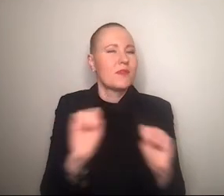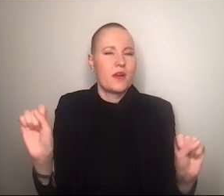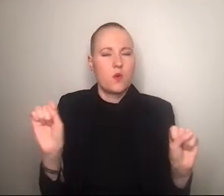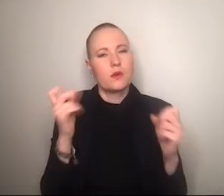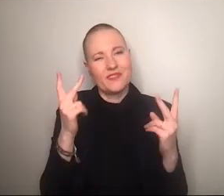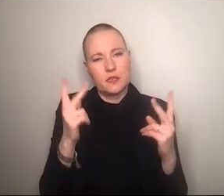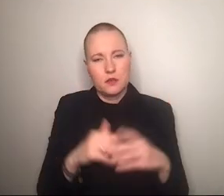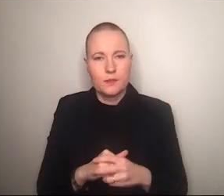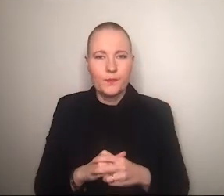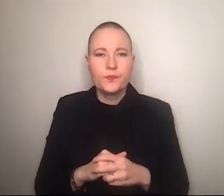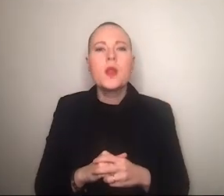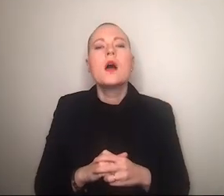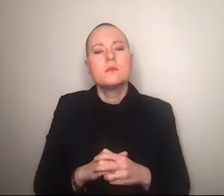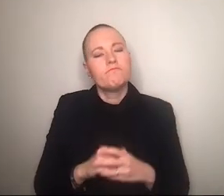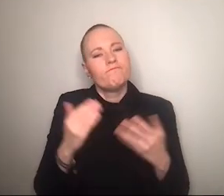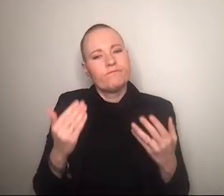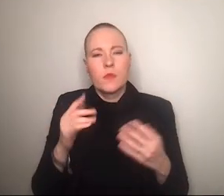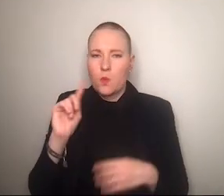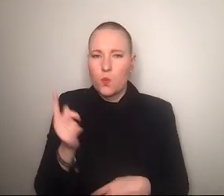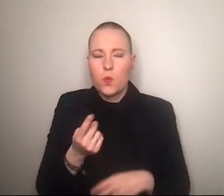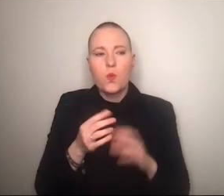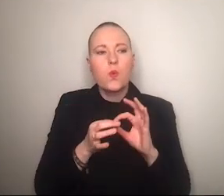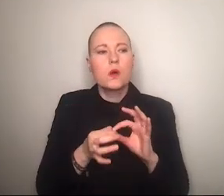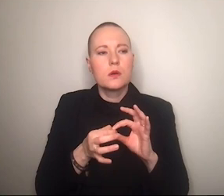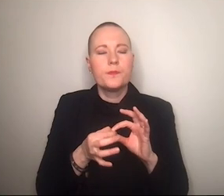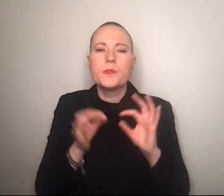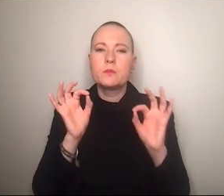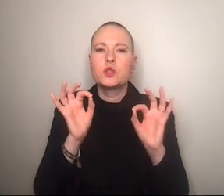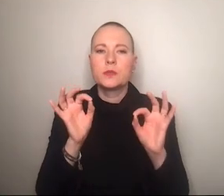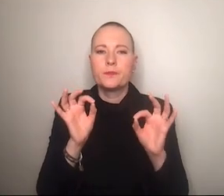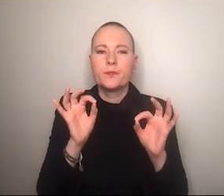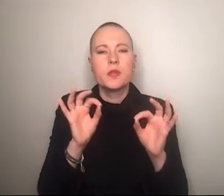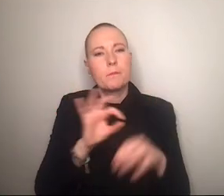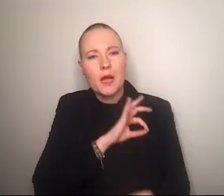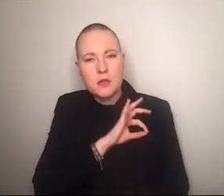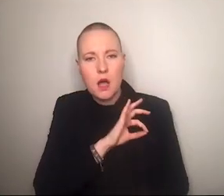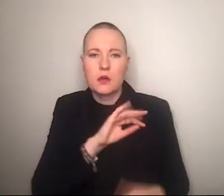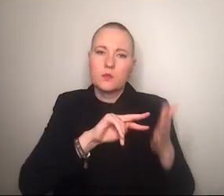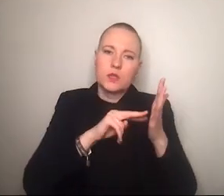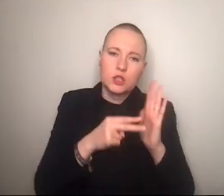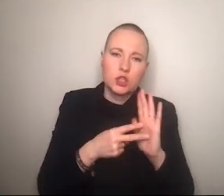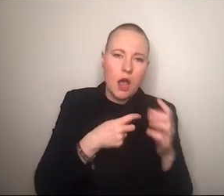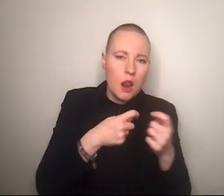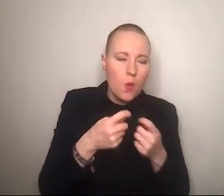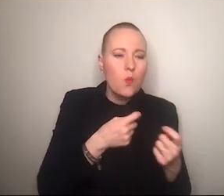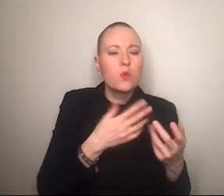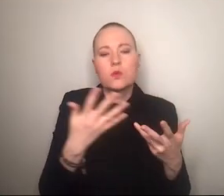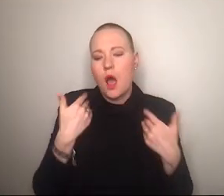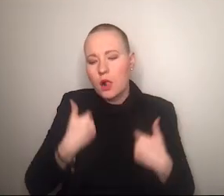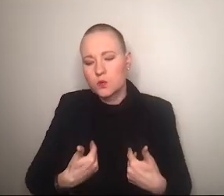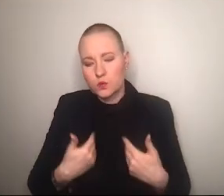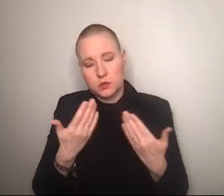aber auch ja bestimmte parteien oder politische handlungen und haltungen werden als